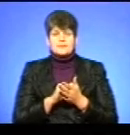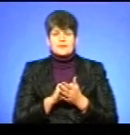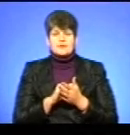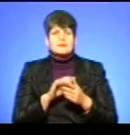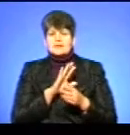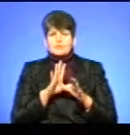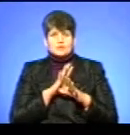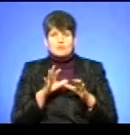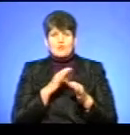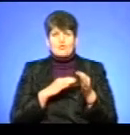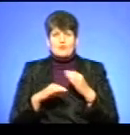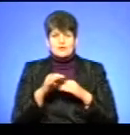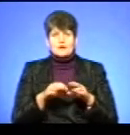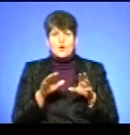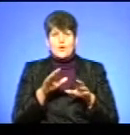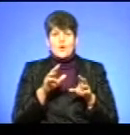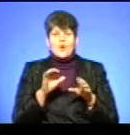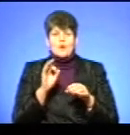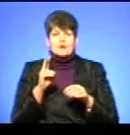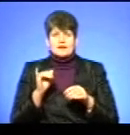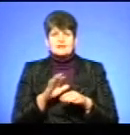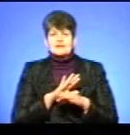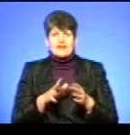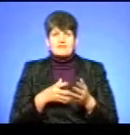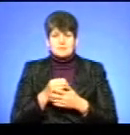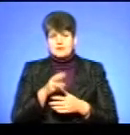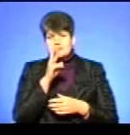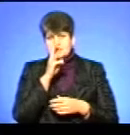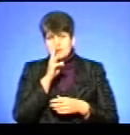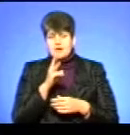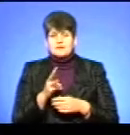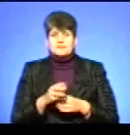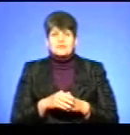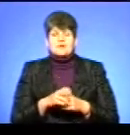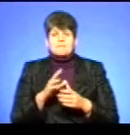не будемо наразі обговорювати посадові оплати